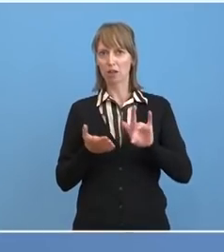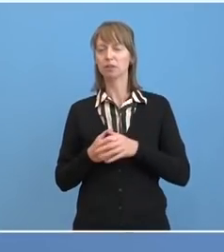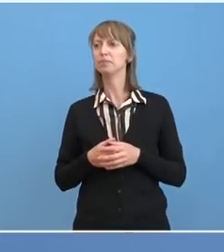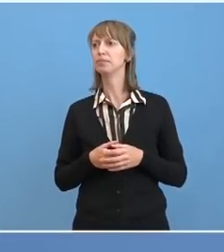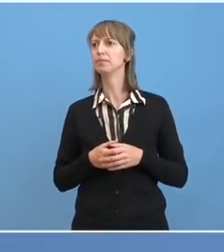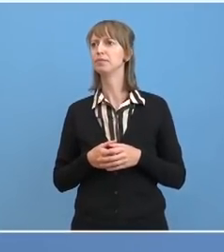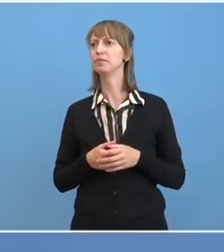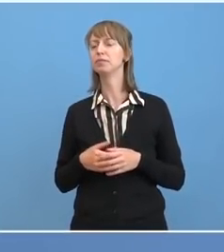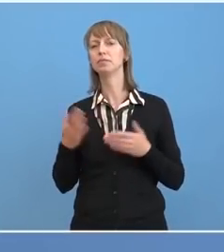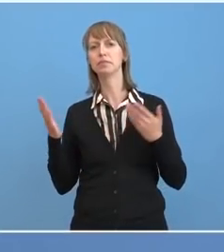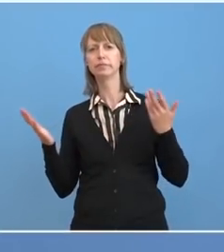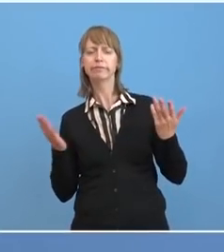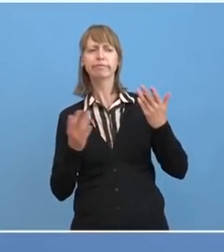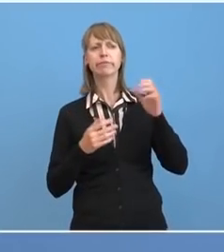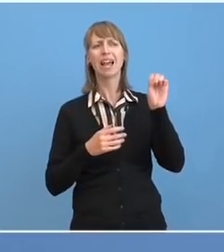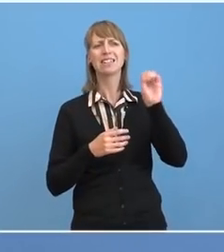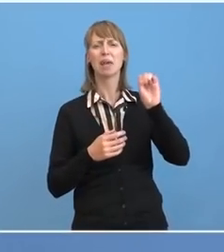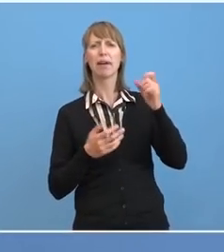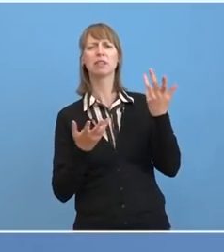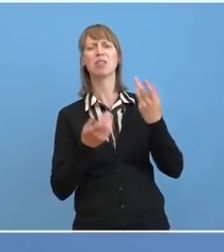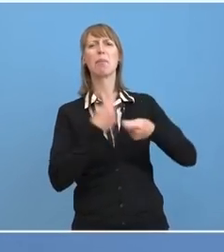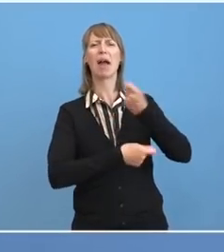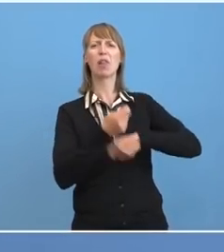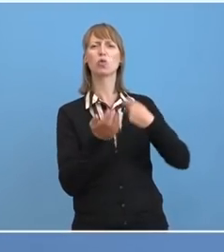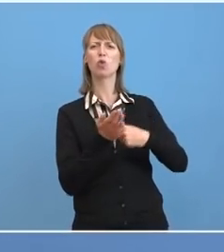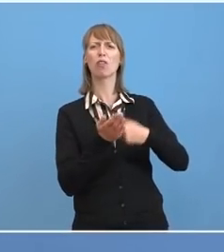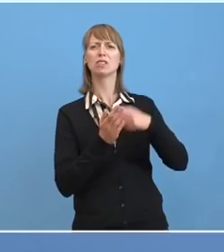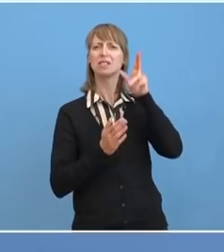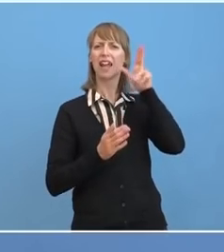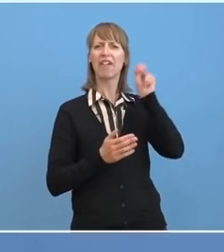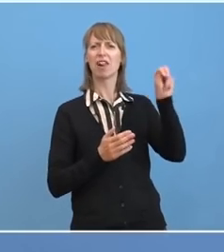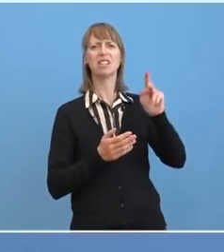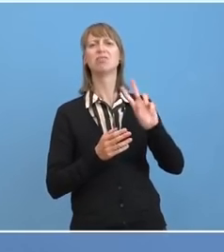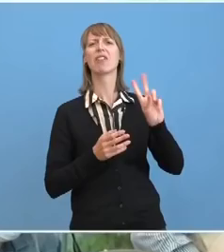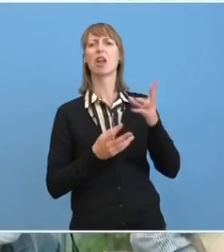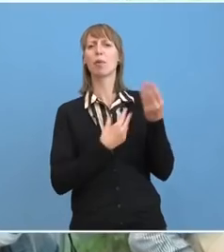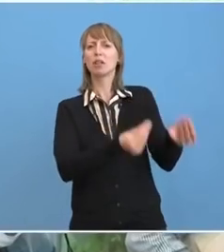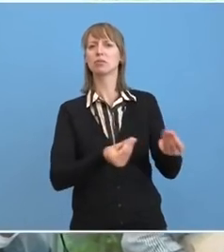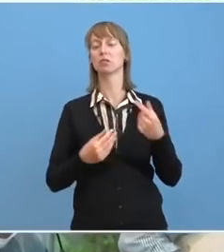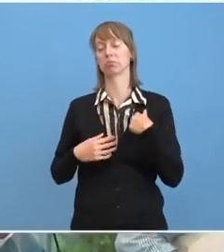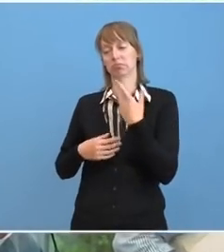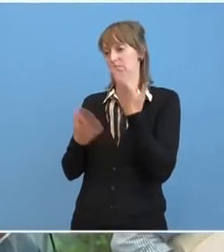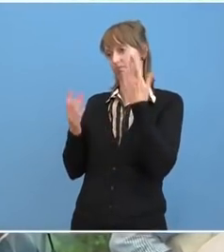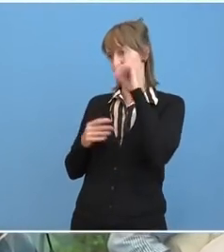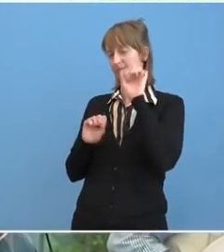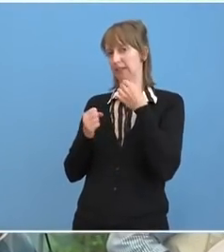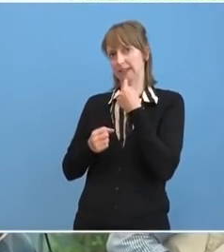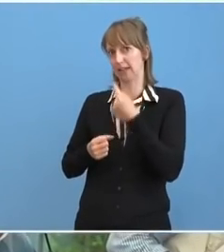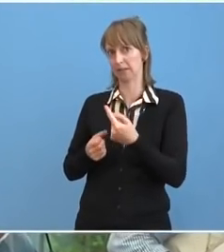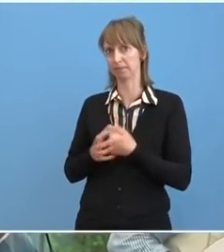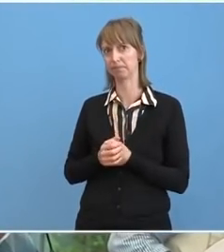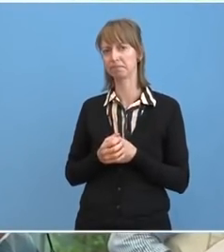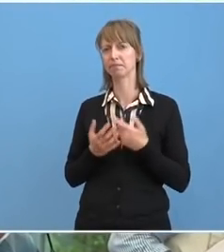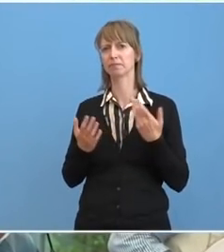Sie sagen, wer die Behandlungskosten von Herrn Nawalny trägt? Nein, das kann ich Ihnen nicht. Also die Bundesregierung